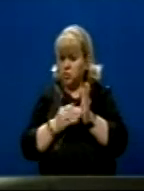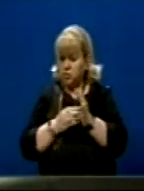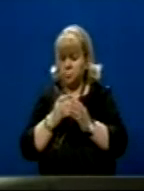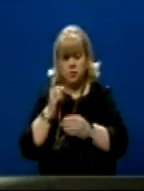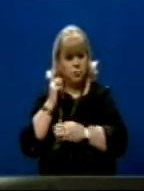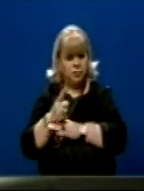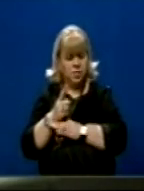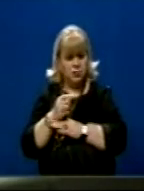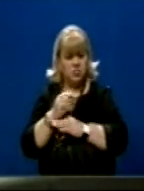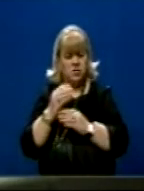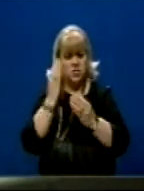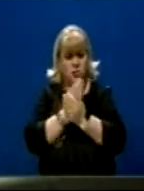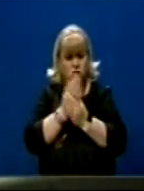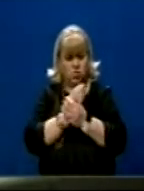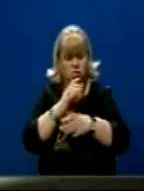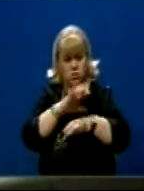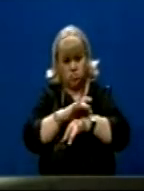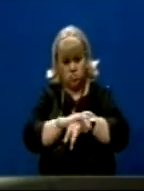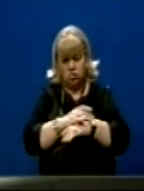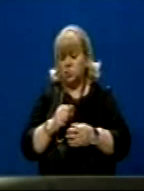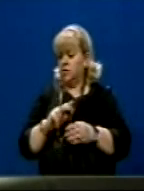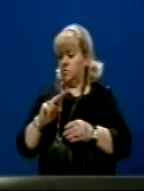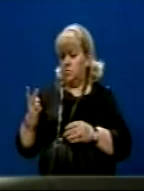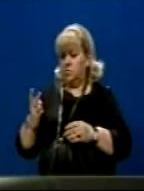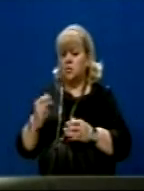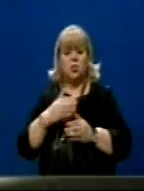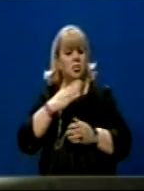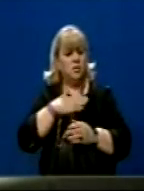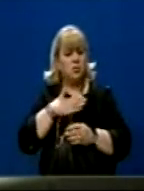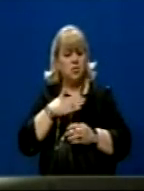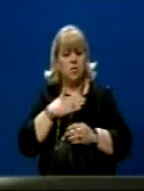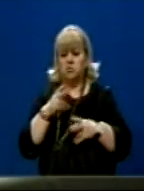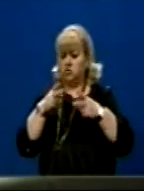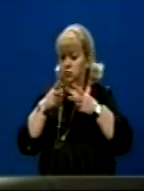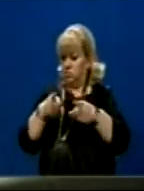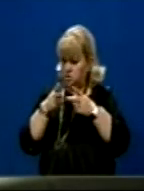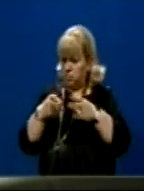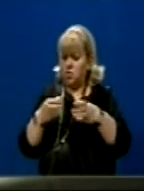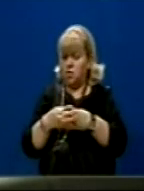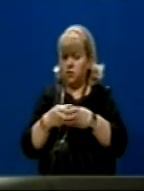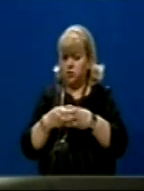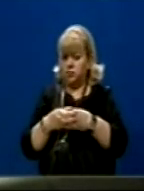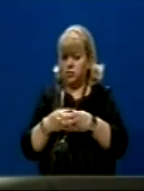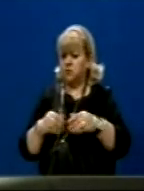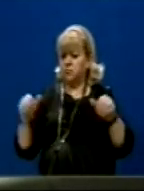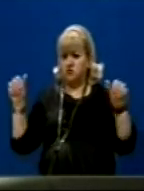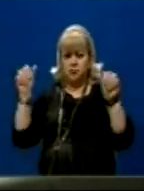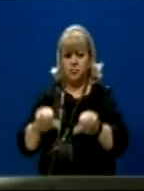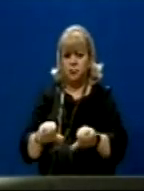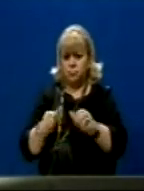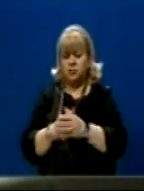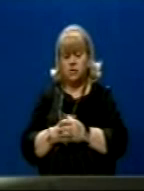të futën e disa procedura mjekësore Dhe tjetër është që ne duhet i paragjykojmë këtë kategorisit poshtër Pra,